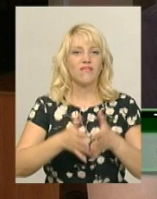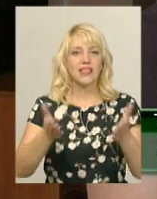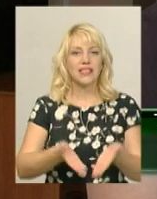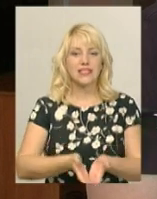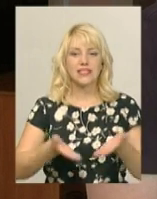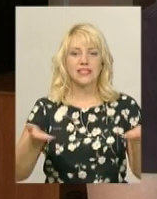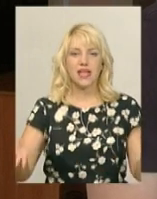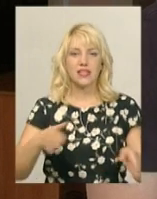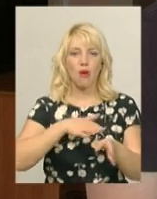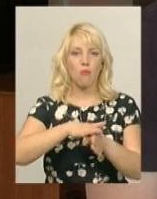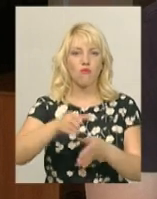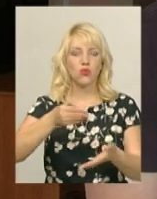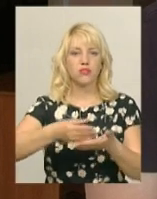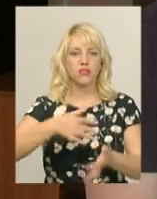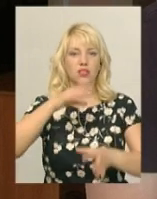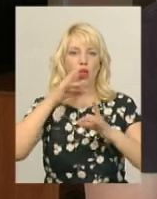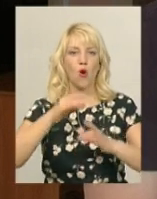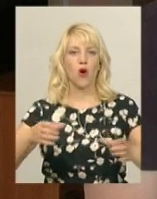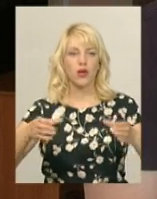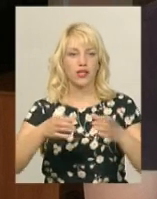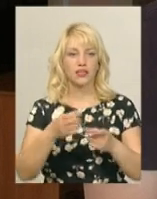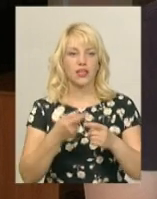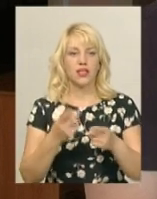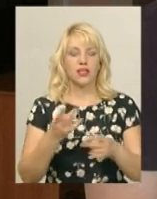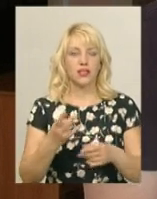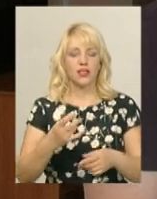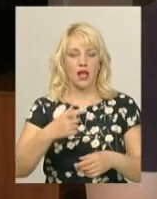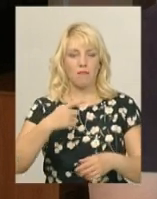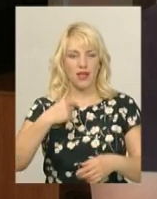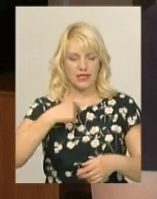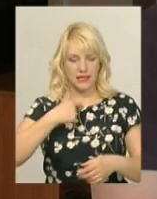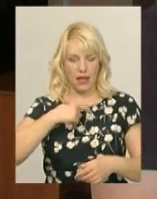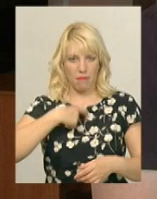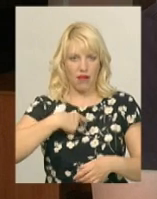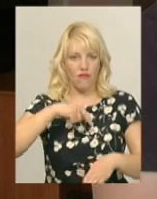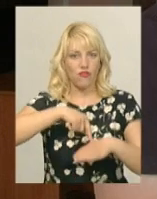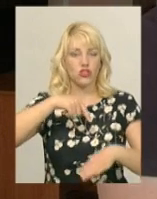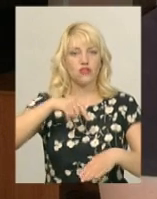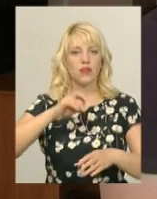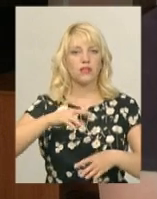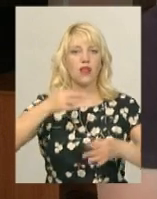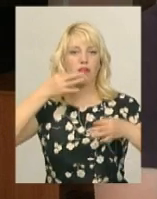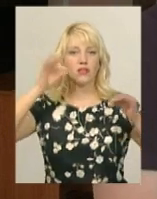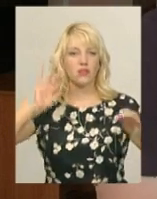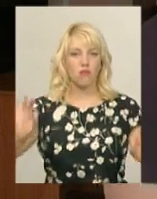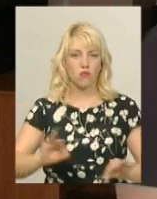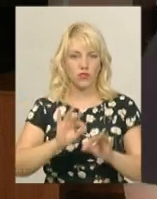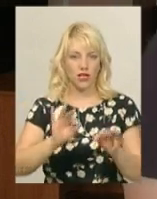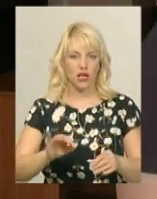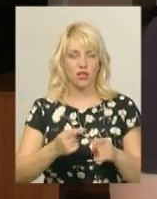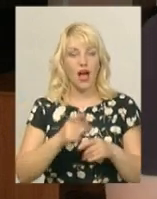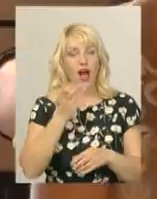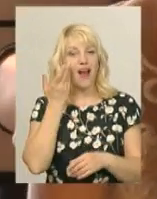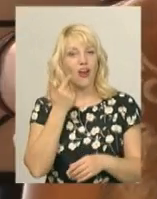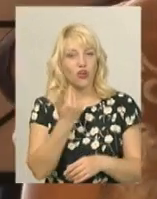з повноцінним професійним оркестром це треба дуже вдало себе відчувати, як зріло музиканта, тому що в юному ще цього